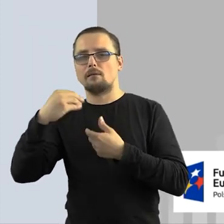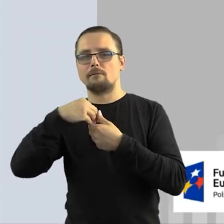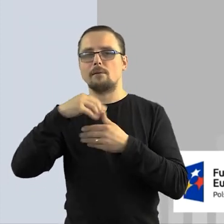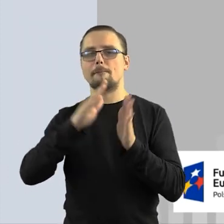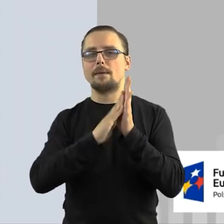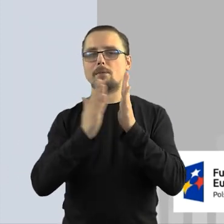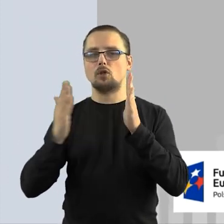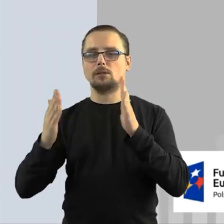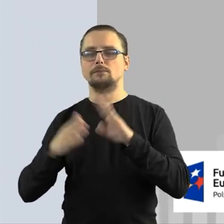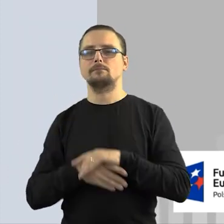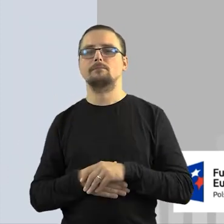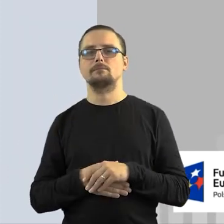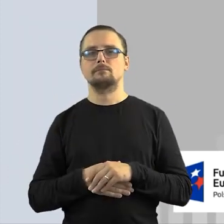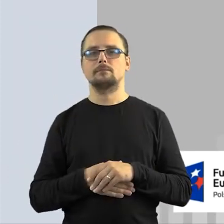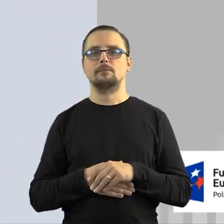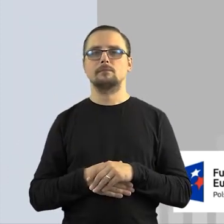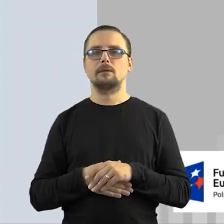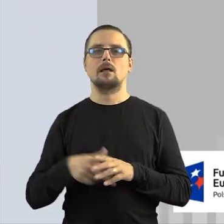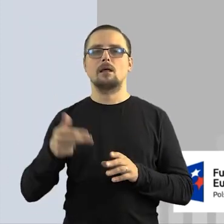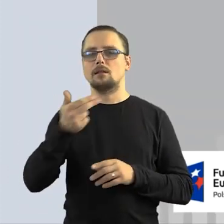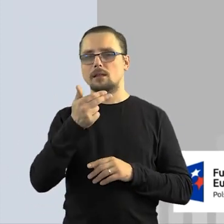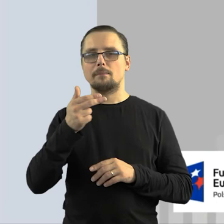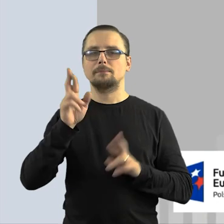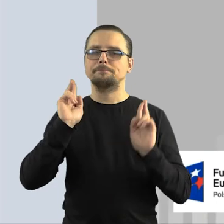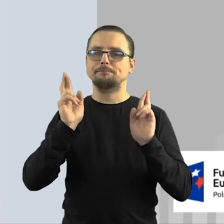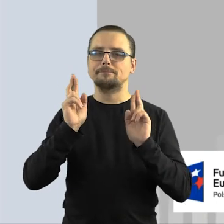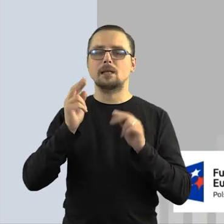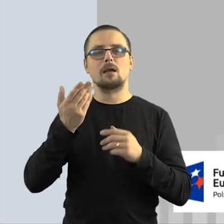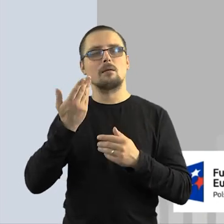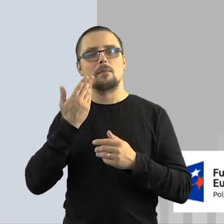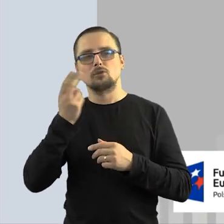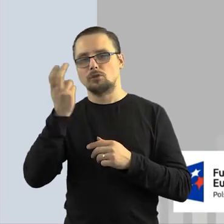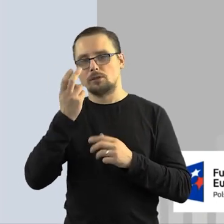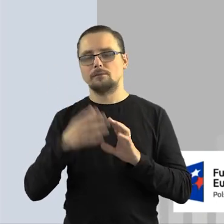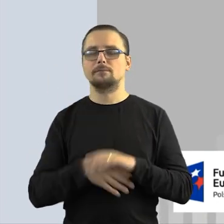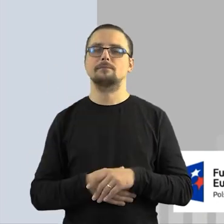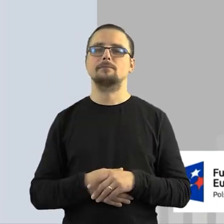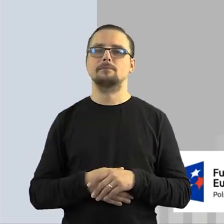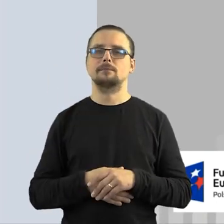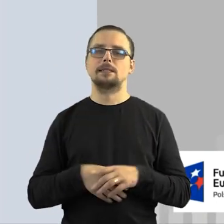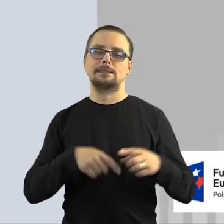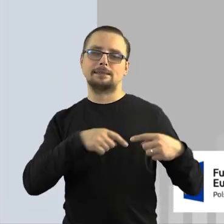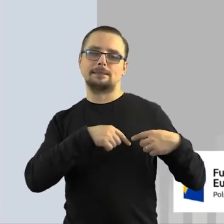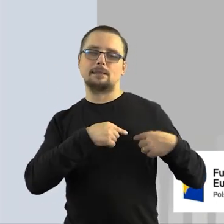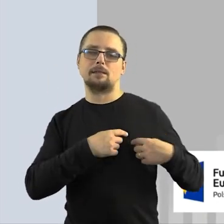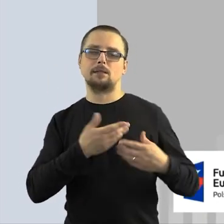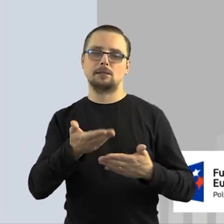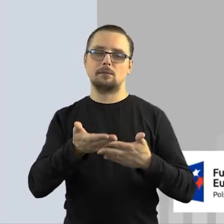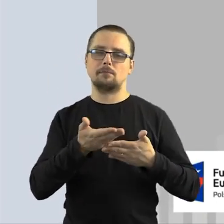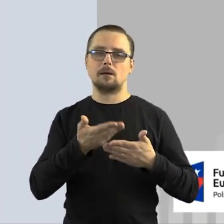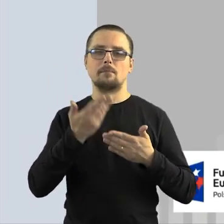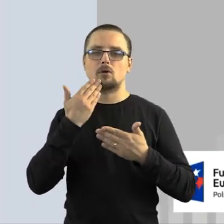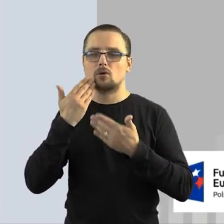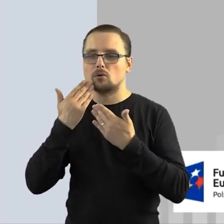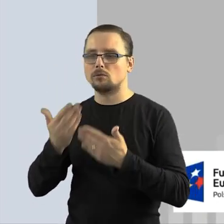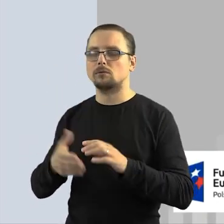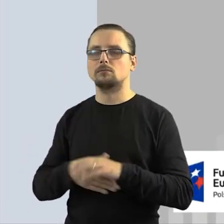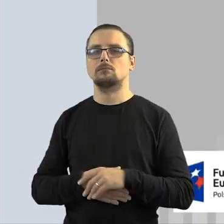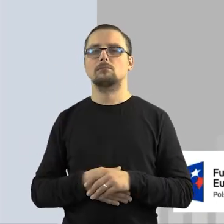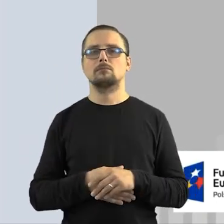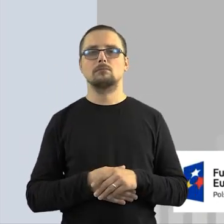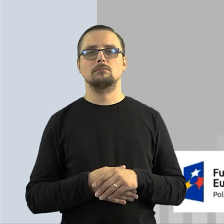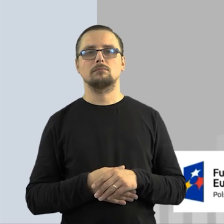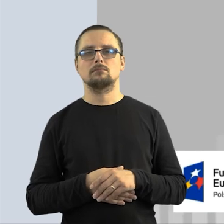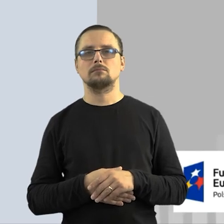VR w bibliotece. Także temat mam nadzieję będzie również ciekawy i serdecznie